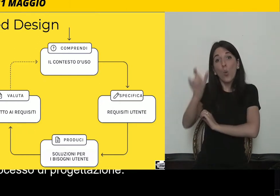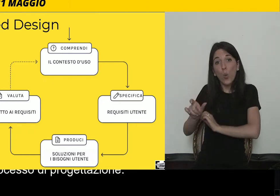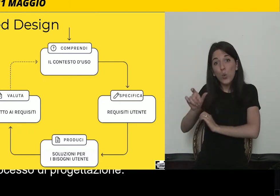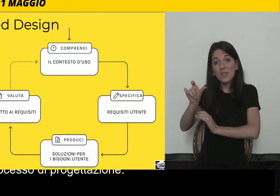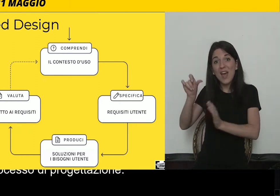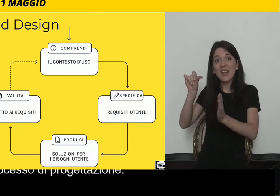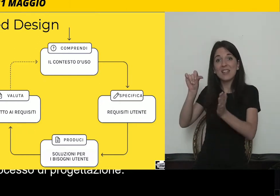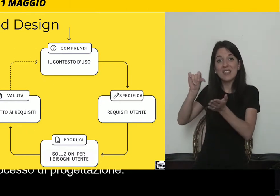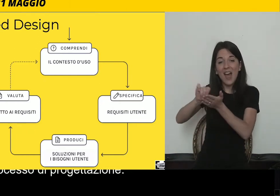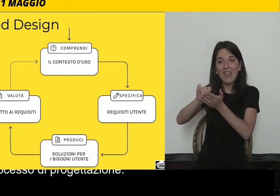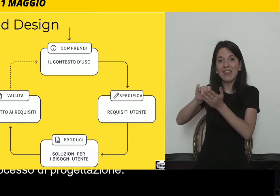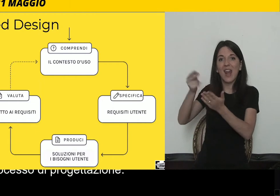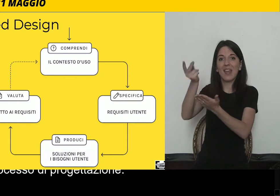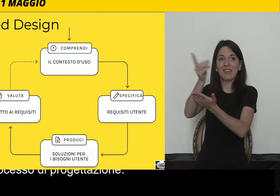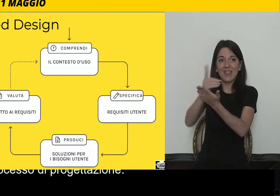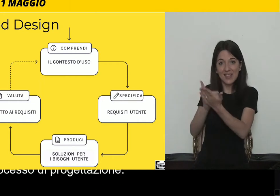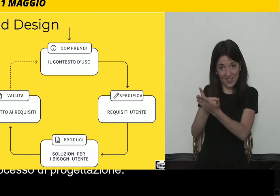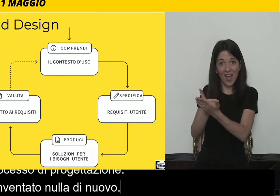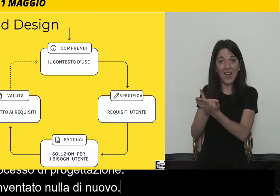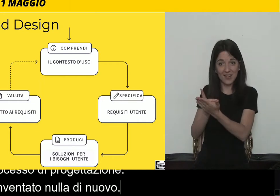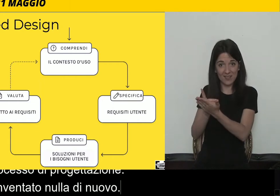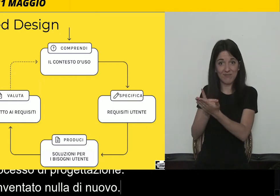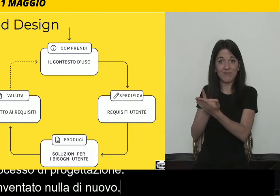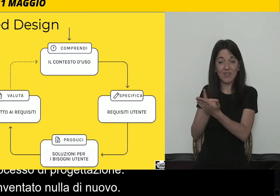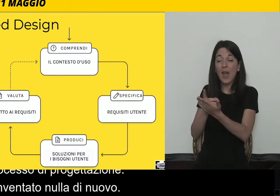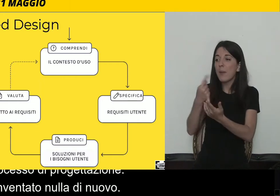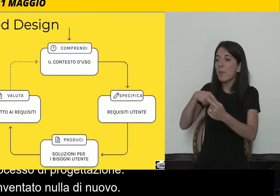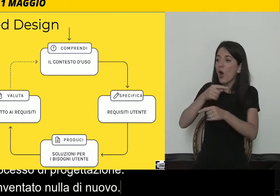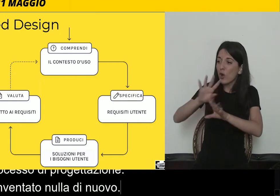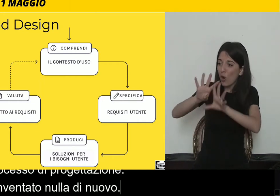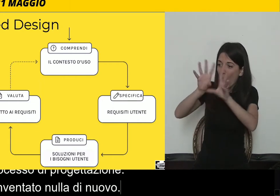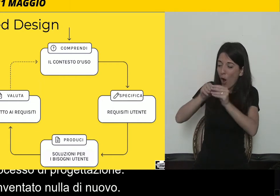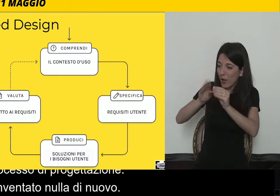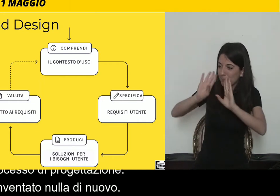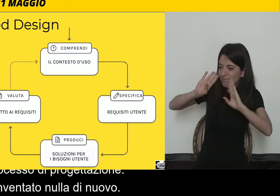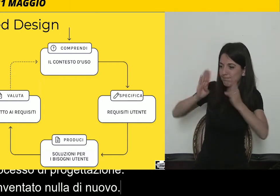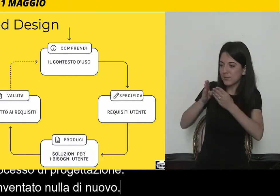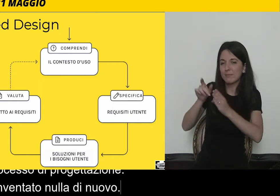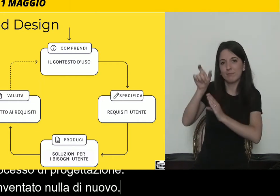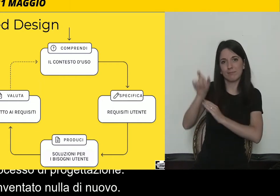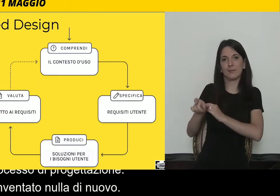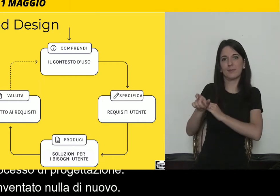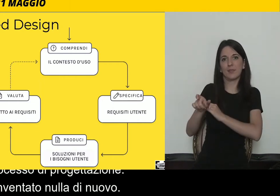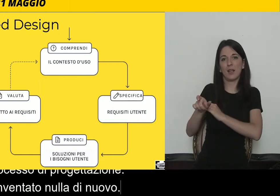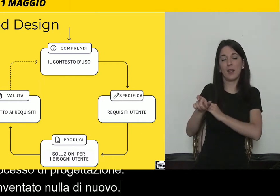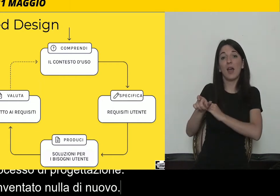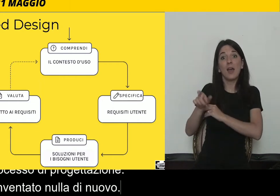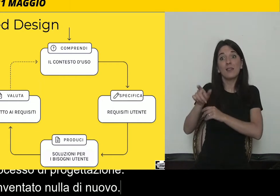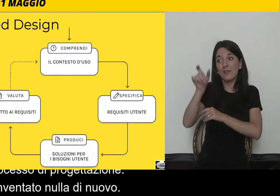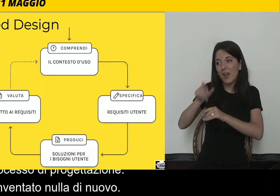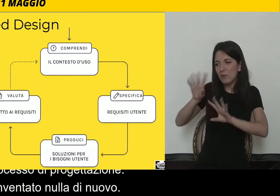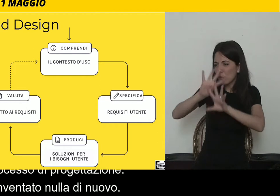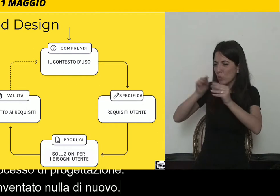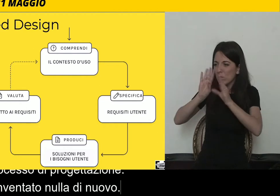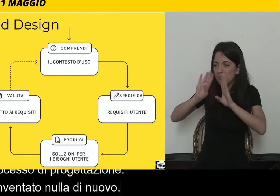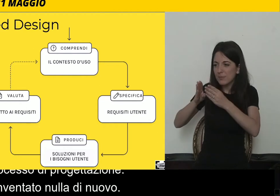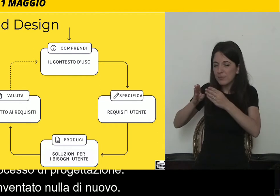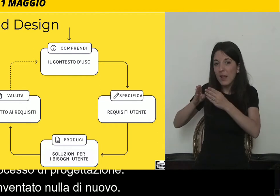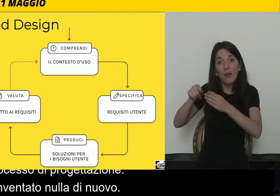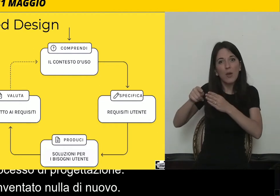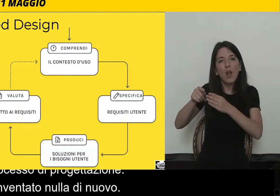cercato di applicare questi principi alla progettazione di una nuova tecnologia. Lo user center design è un processo iterativo,